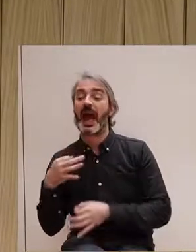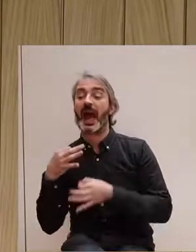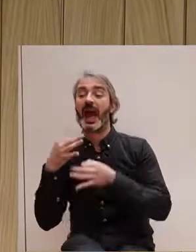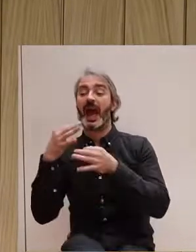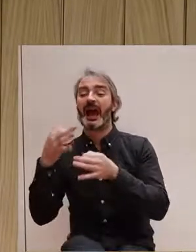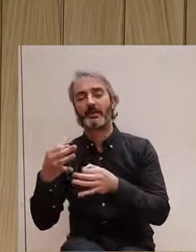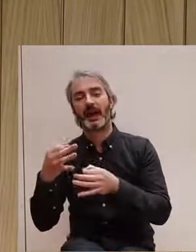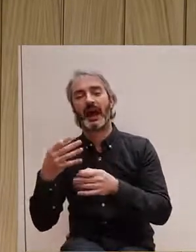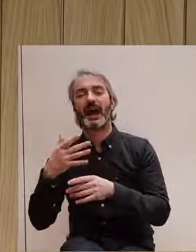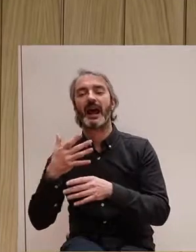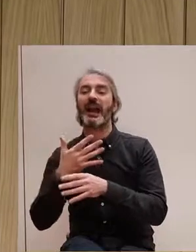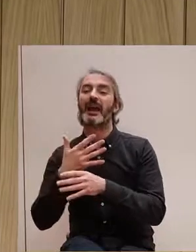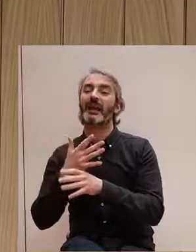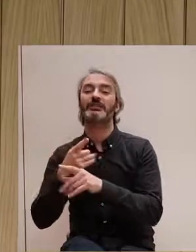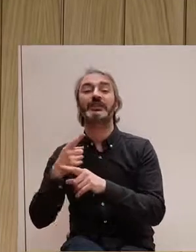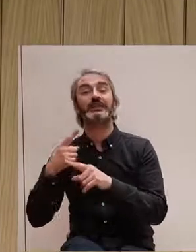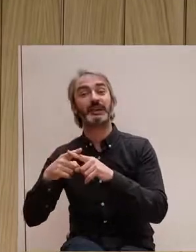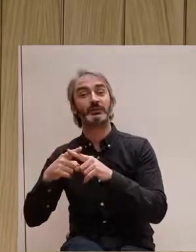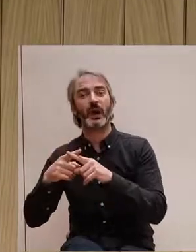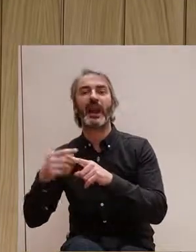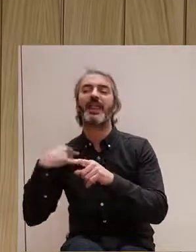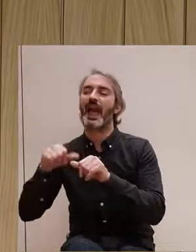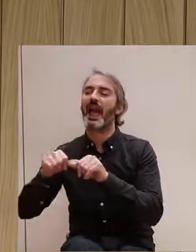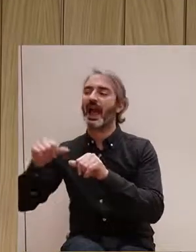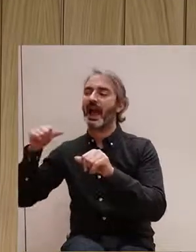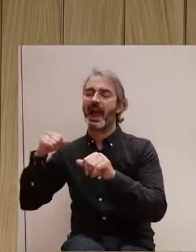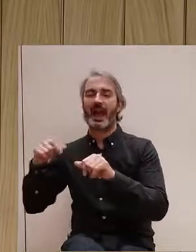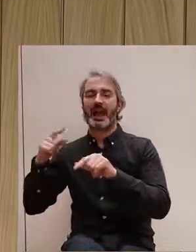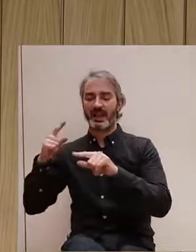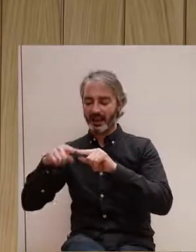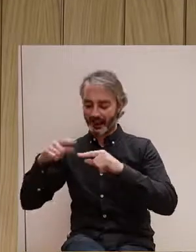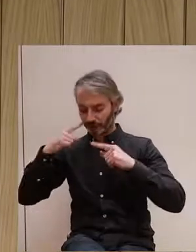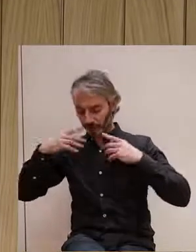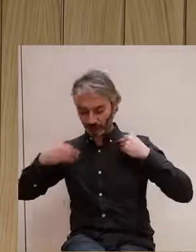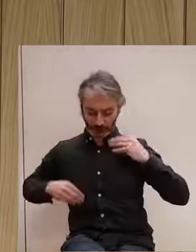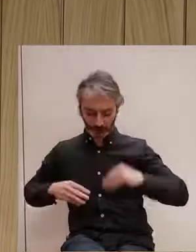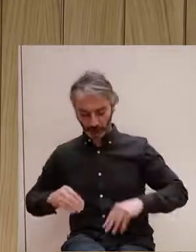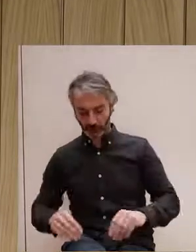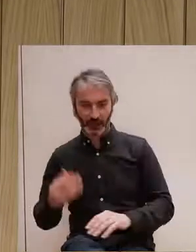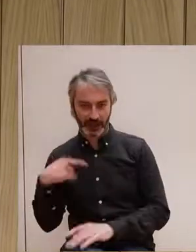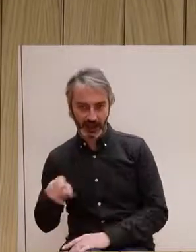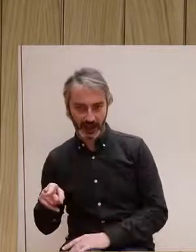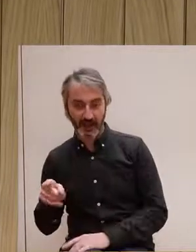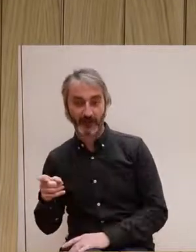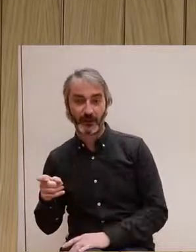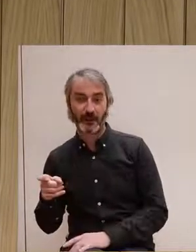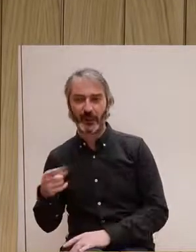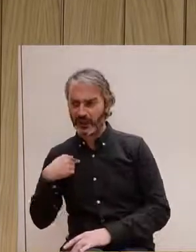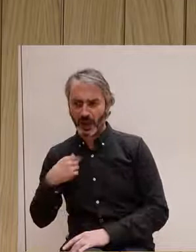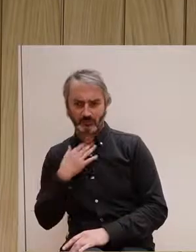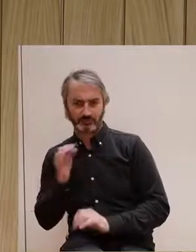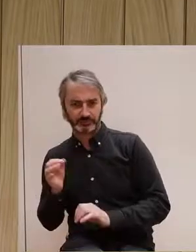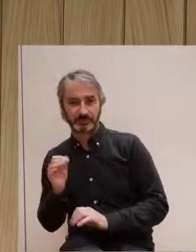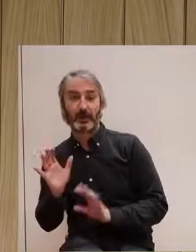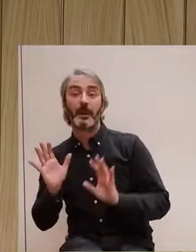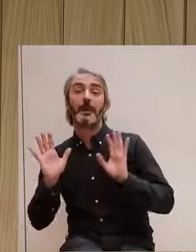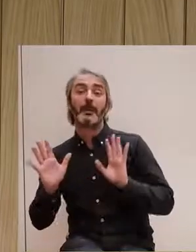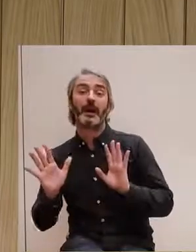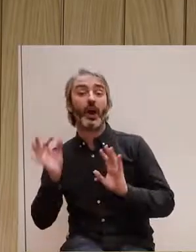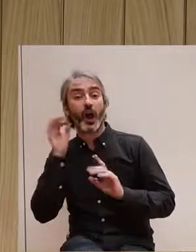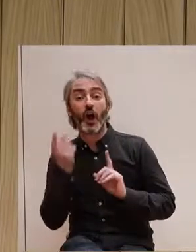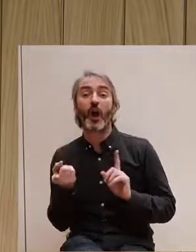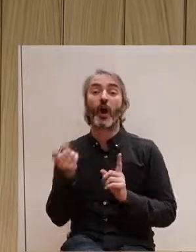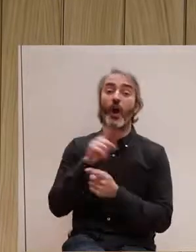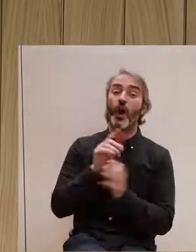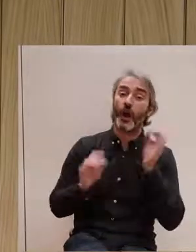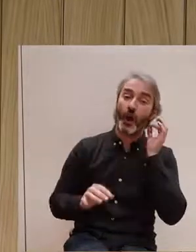compartides, havent tingut ja una prèvia experimentació amb el seu cos i amb els seus genitals, i en canvi, i amb el seu desig, i en canvi, les